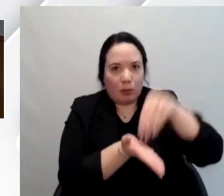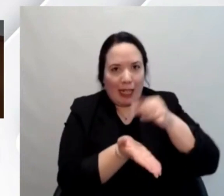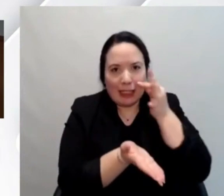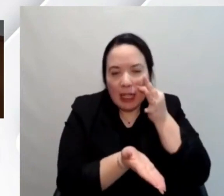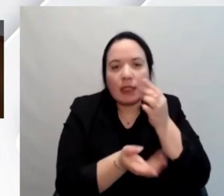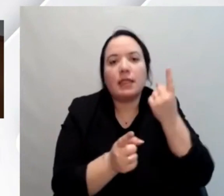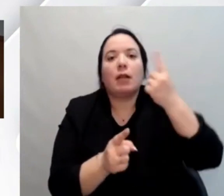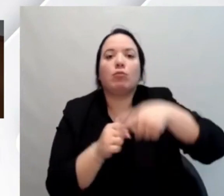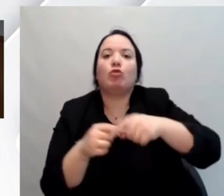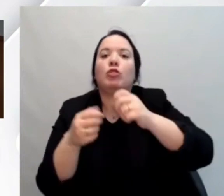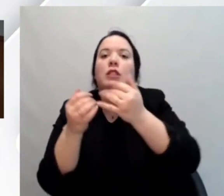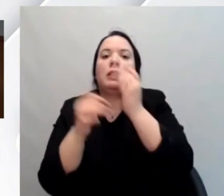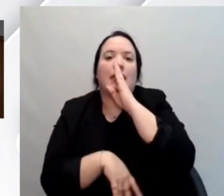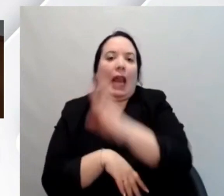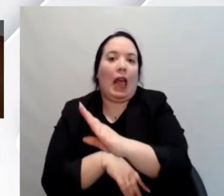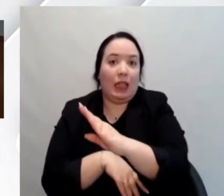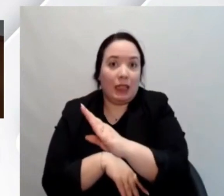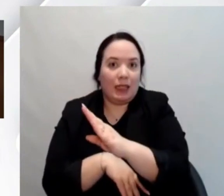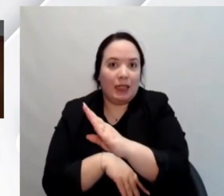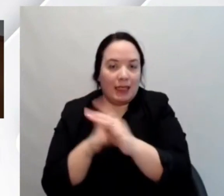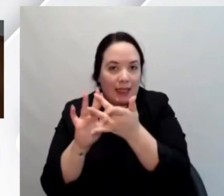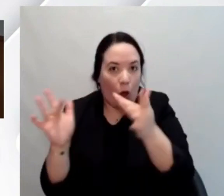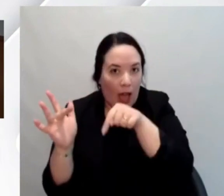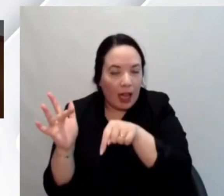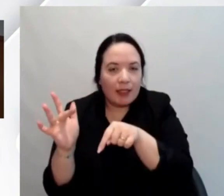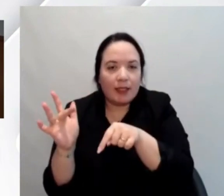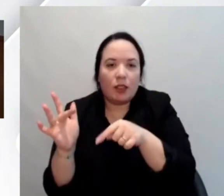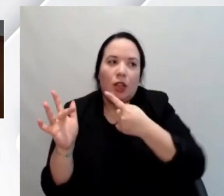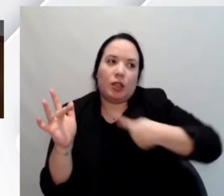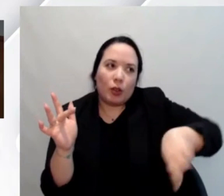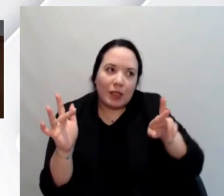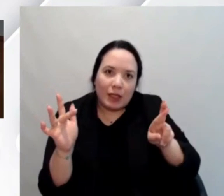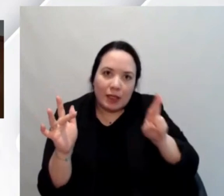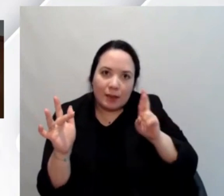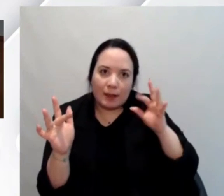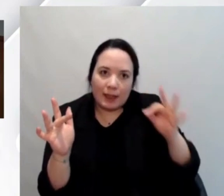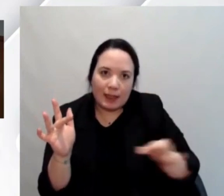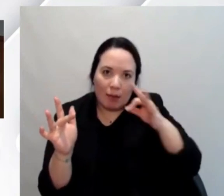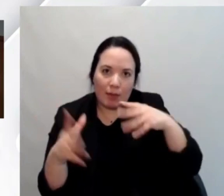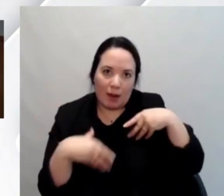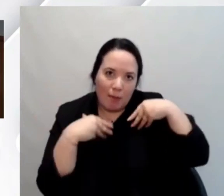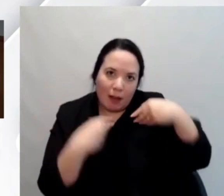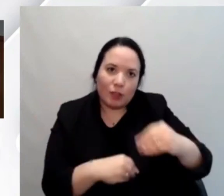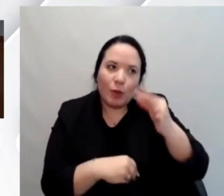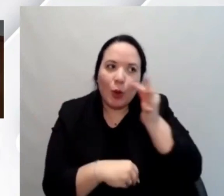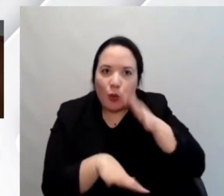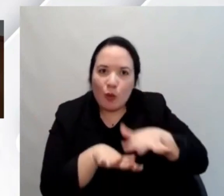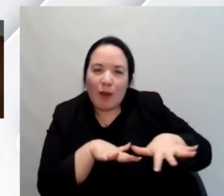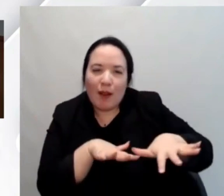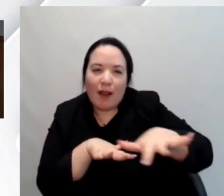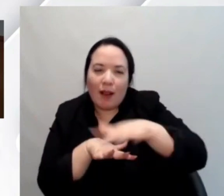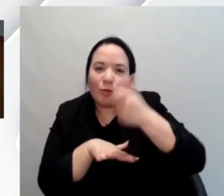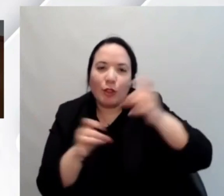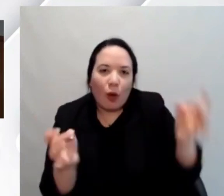ecco noi puntiamo sempre ad una partecipazione in presenza perché è un